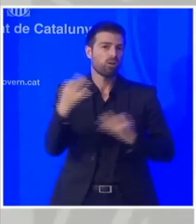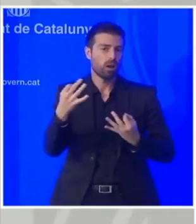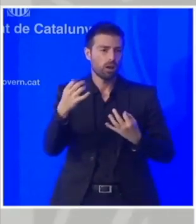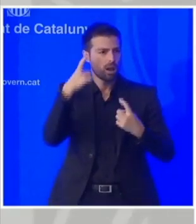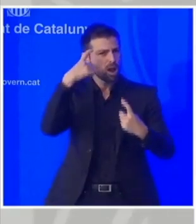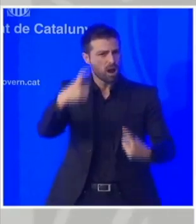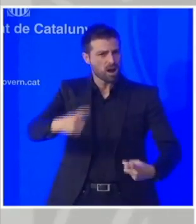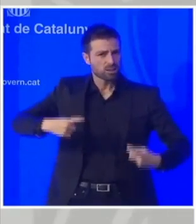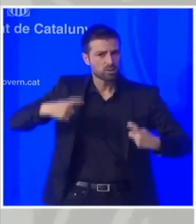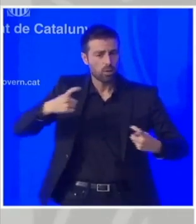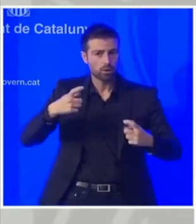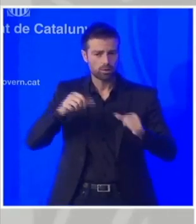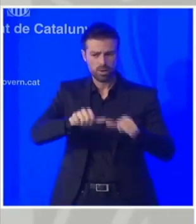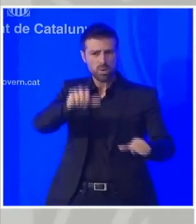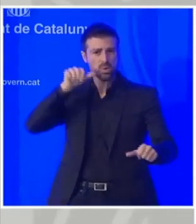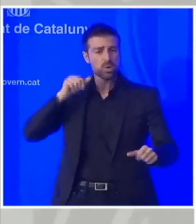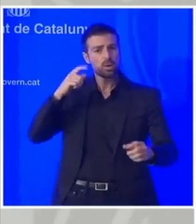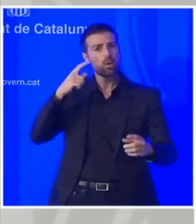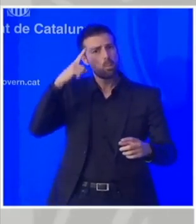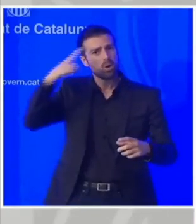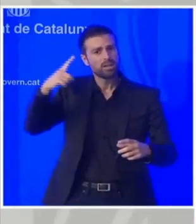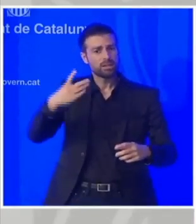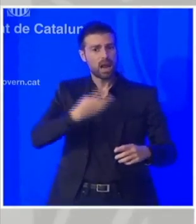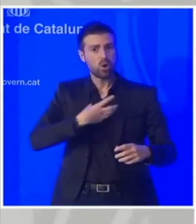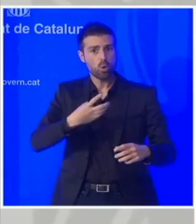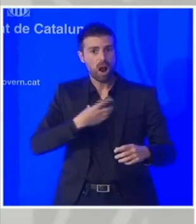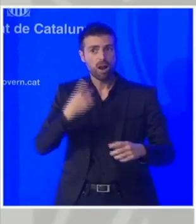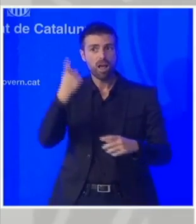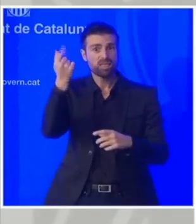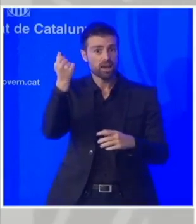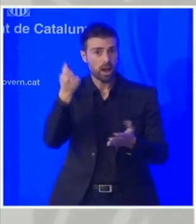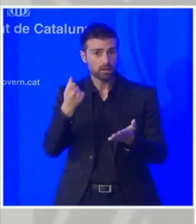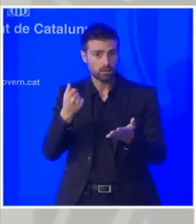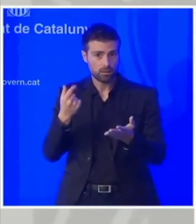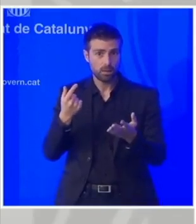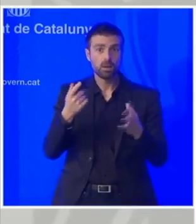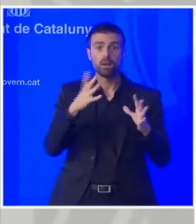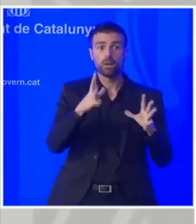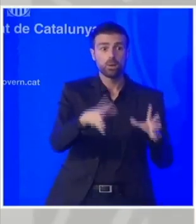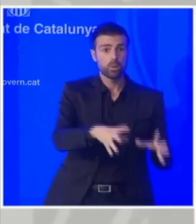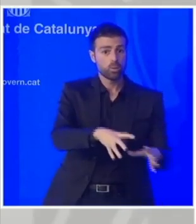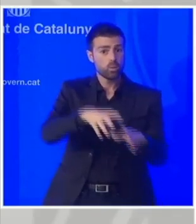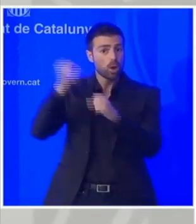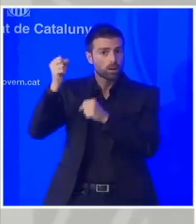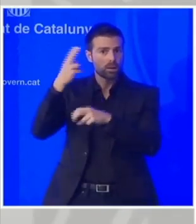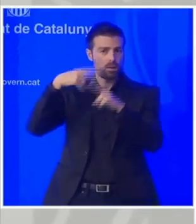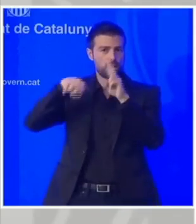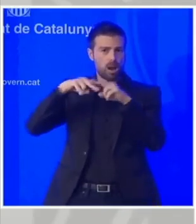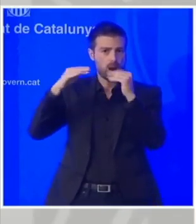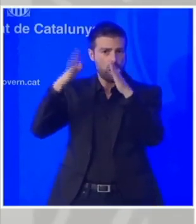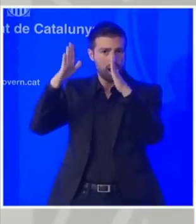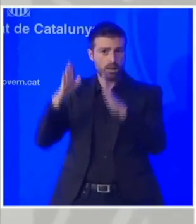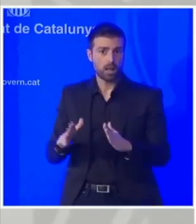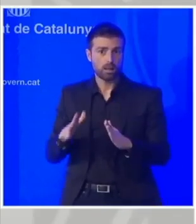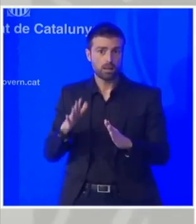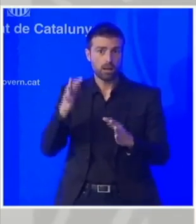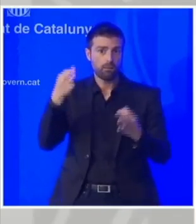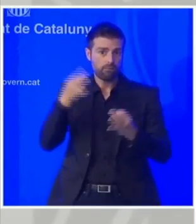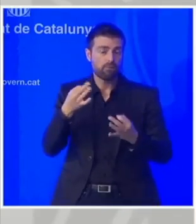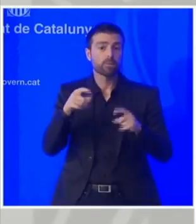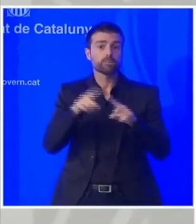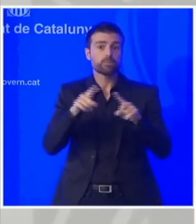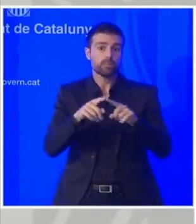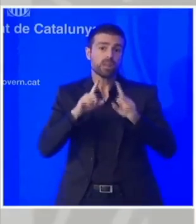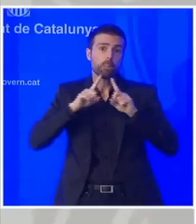'esforç de la policia local acabi ingressant els diners els diners que haurien d'anar a benefici